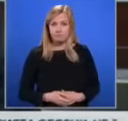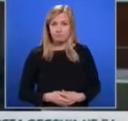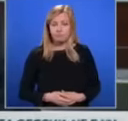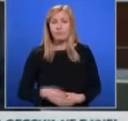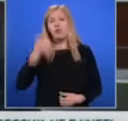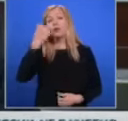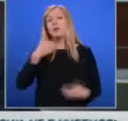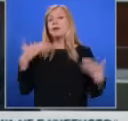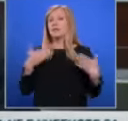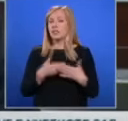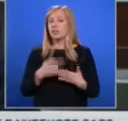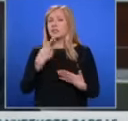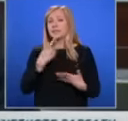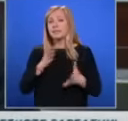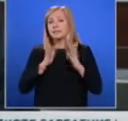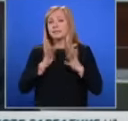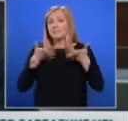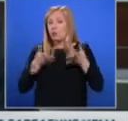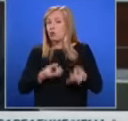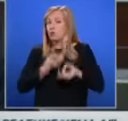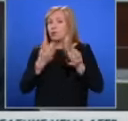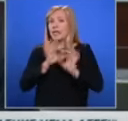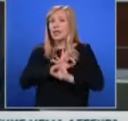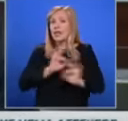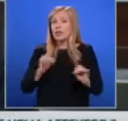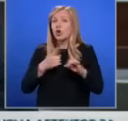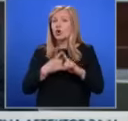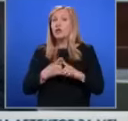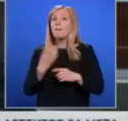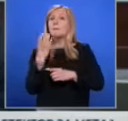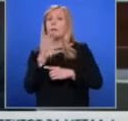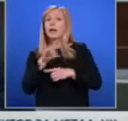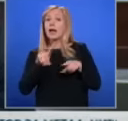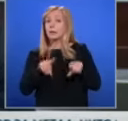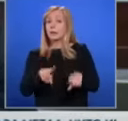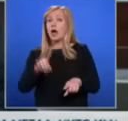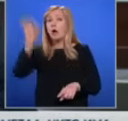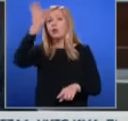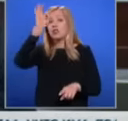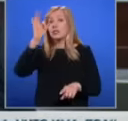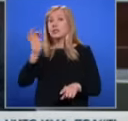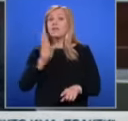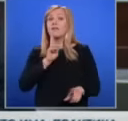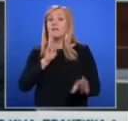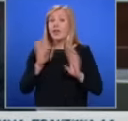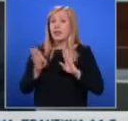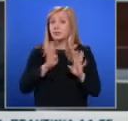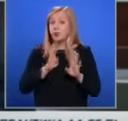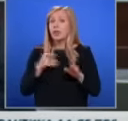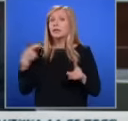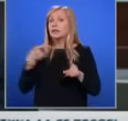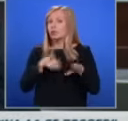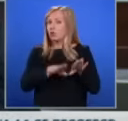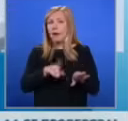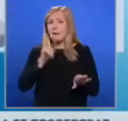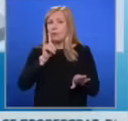Добър вечер. За неприятния случай стана ясно от публикация на ученици в Фейсбук. Оказва се, че срещу момчето са